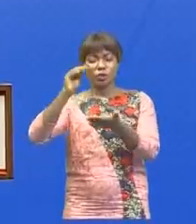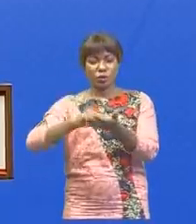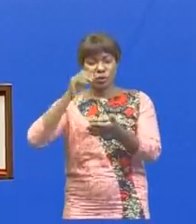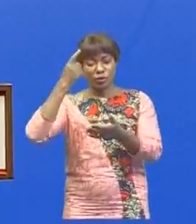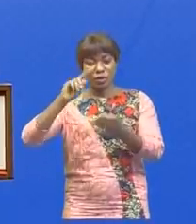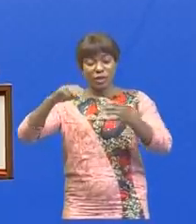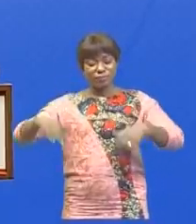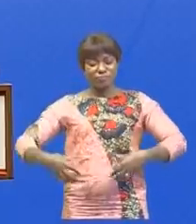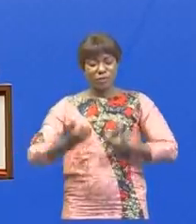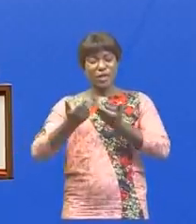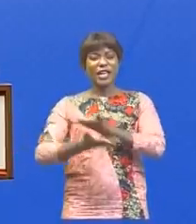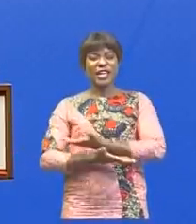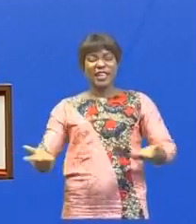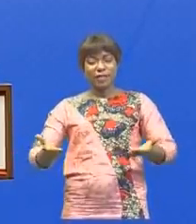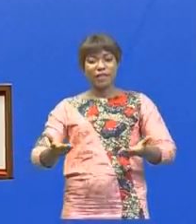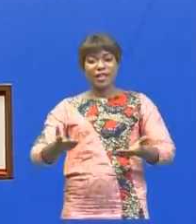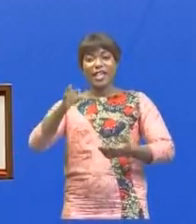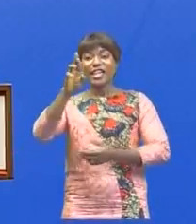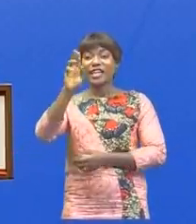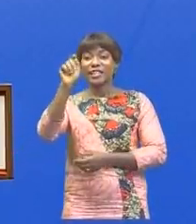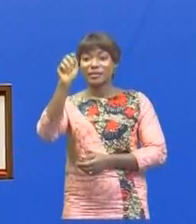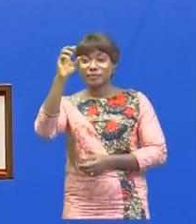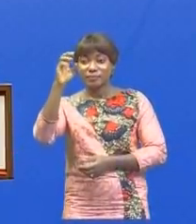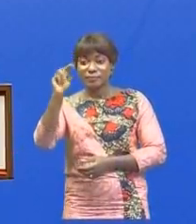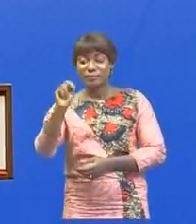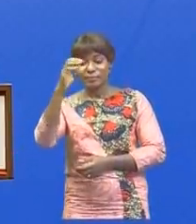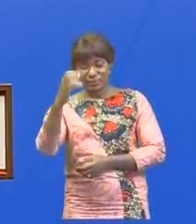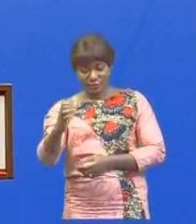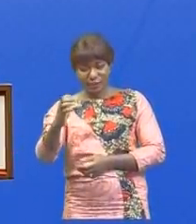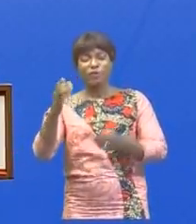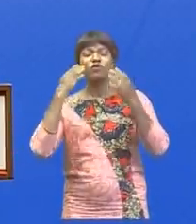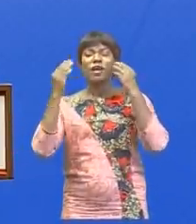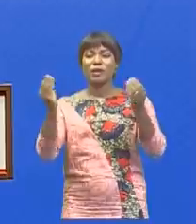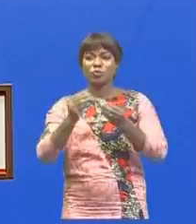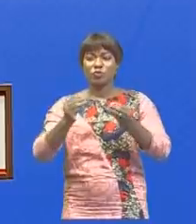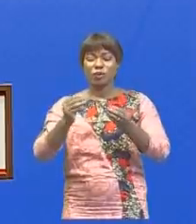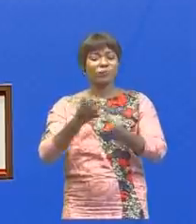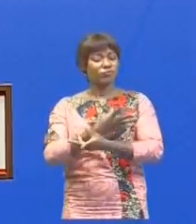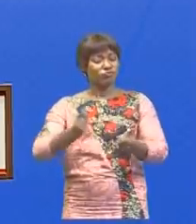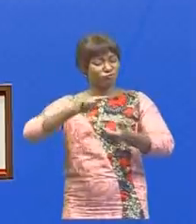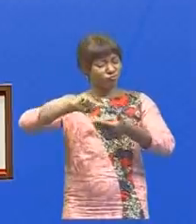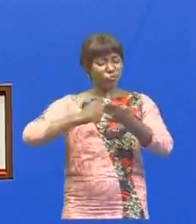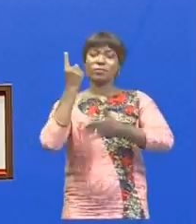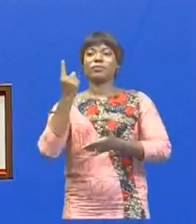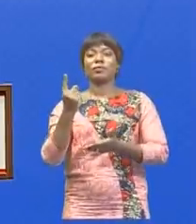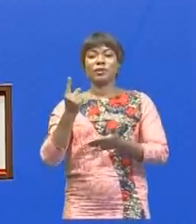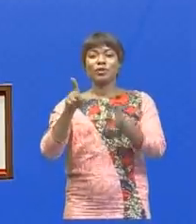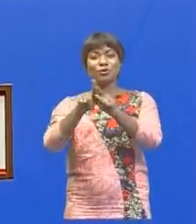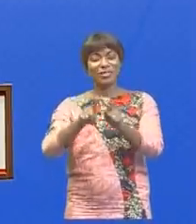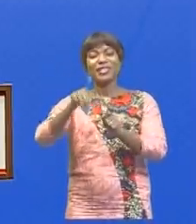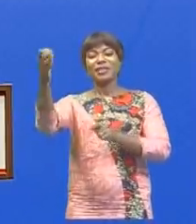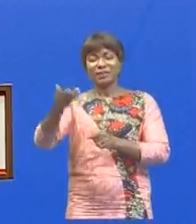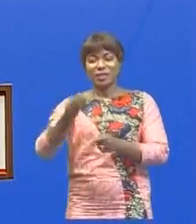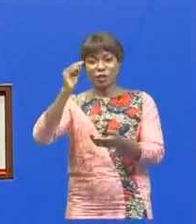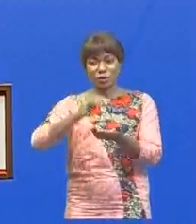la grève qui paralyse la radio-télévision nationale congolaise et pour laquelle une solution doit être trouvée. Il a invité